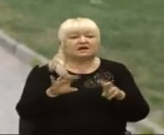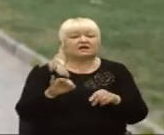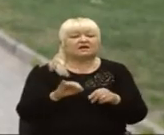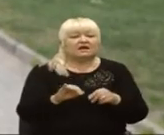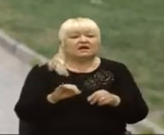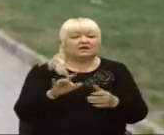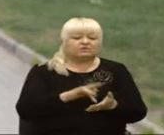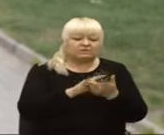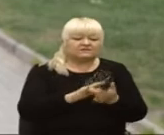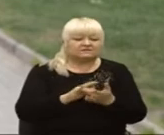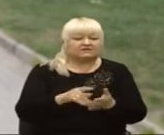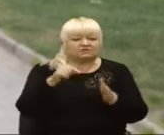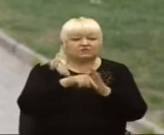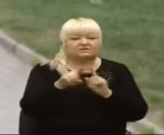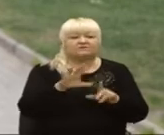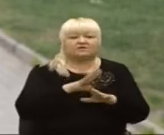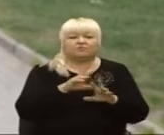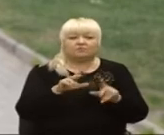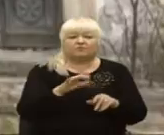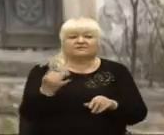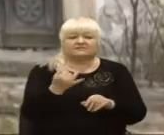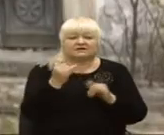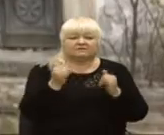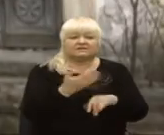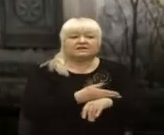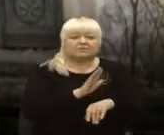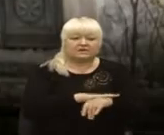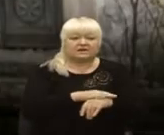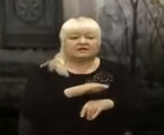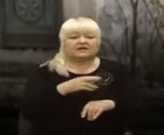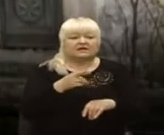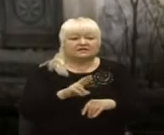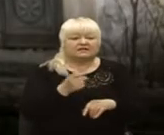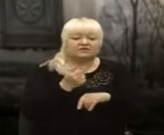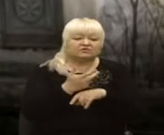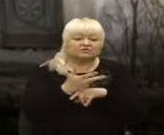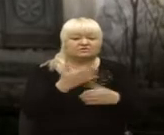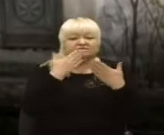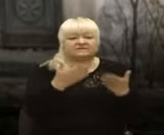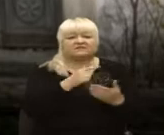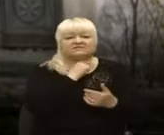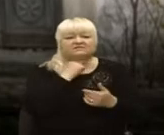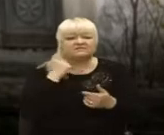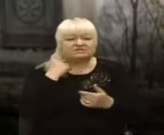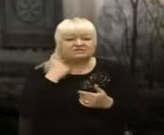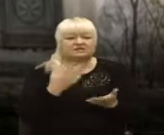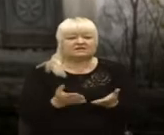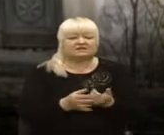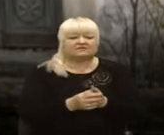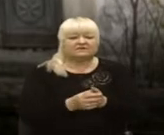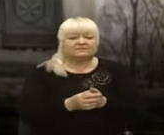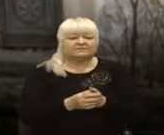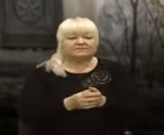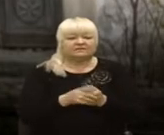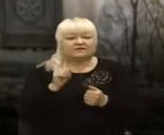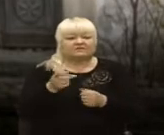Білий камінь був би цікавий, в тому числі, для поляків. Я неодноразово звертався до римокатолицьких священників наших, зуличинських, вони